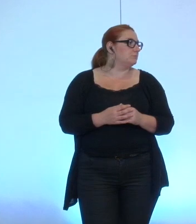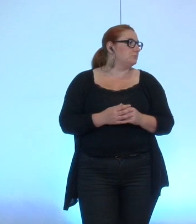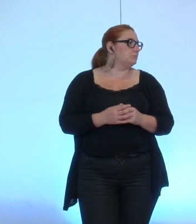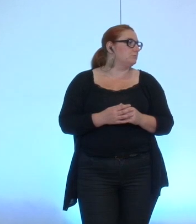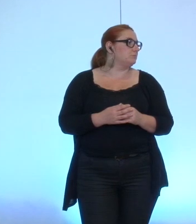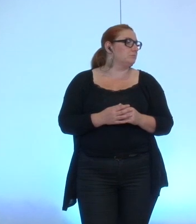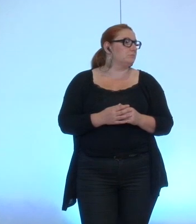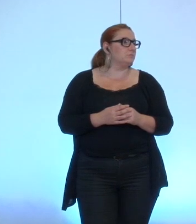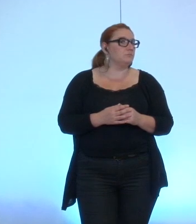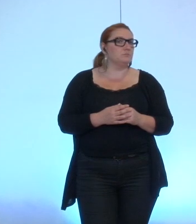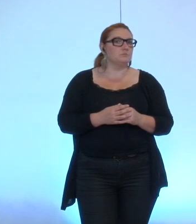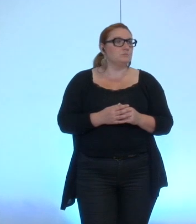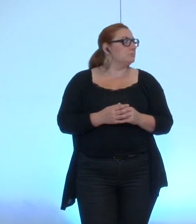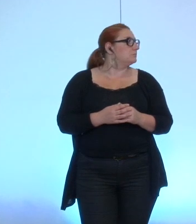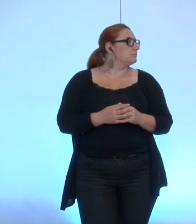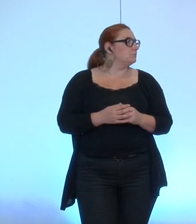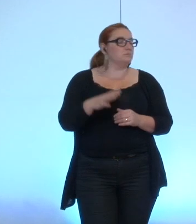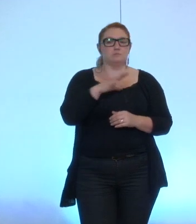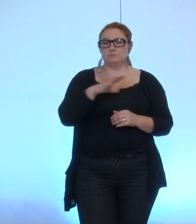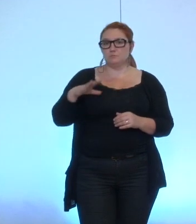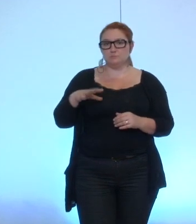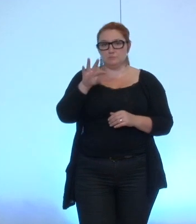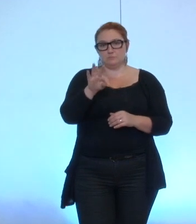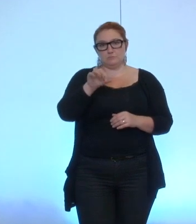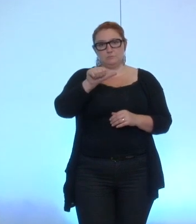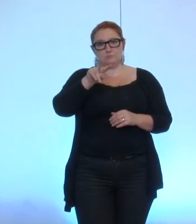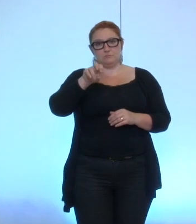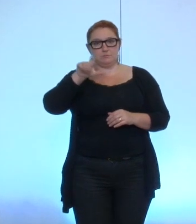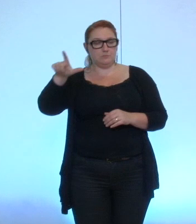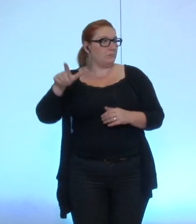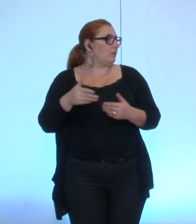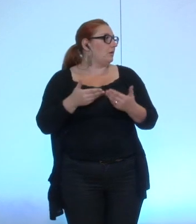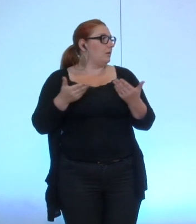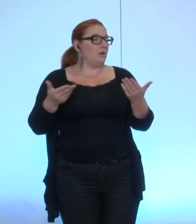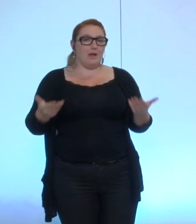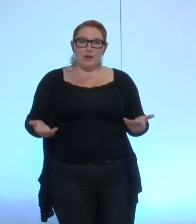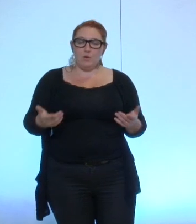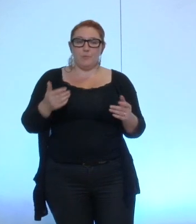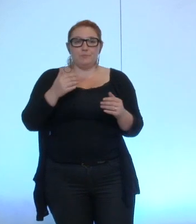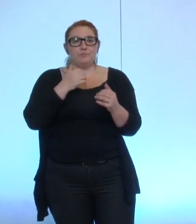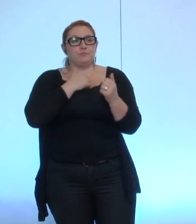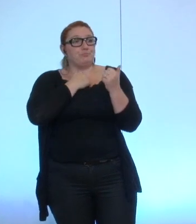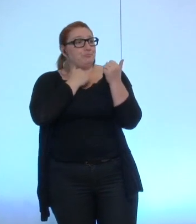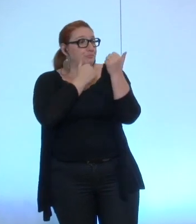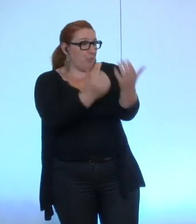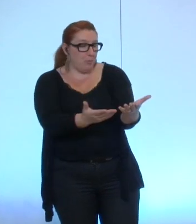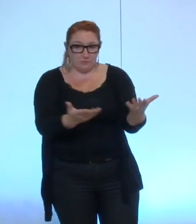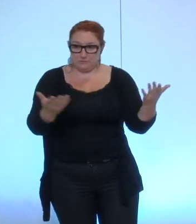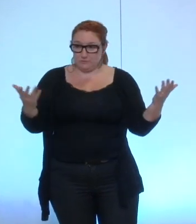alors la proposition qui vous est la proposition qui vous est faite